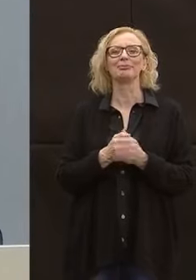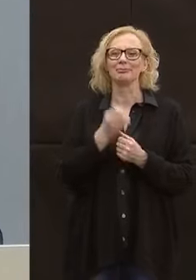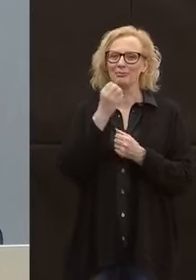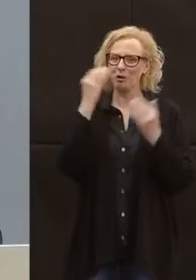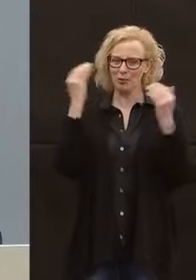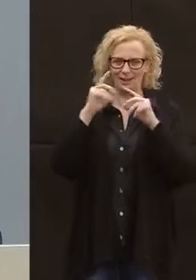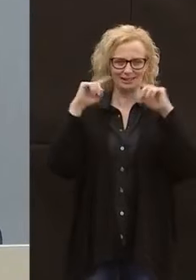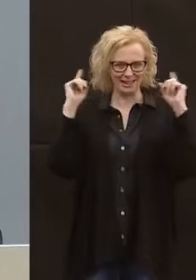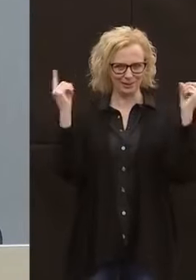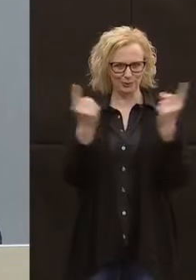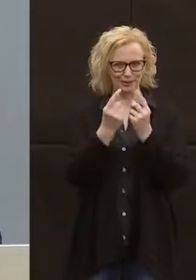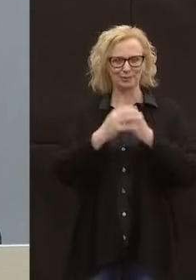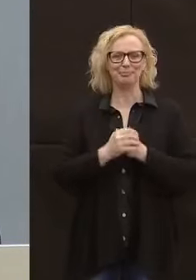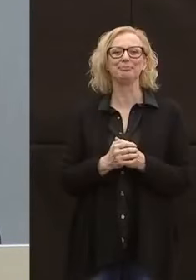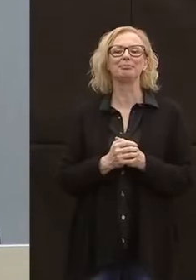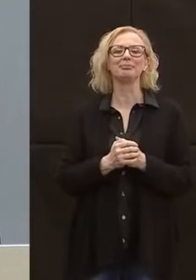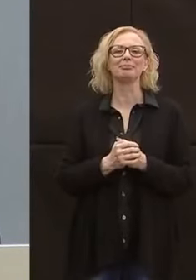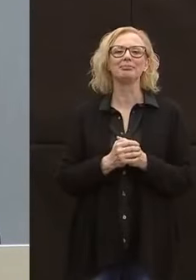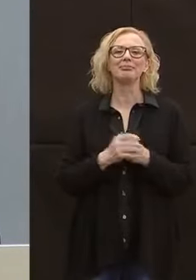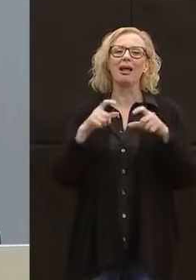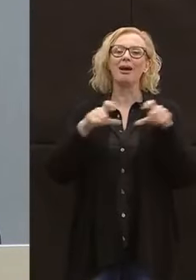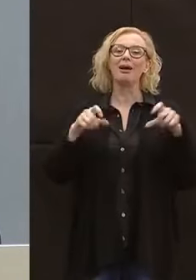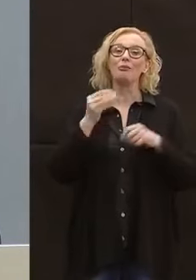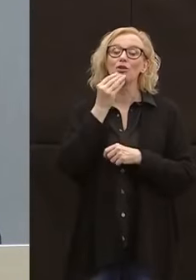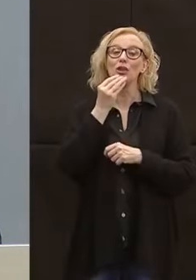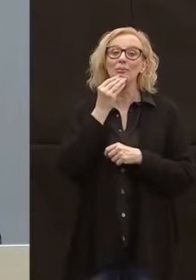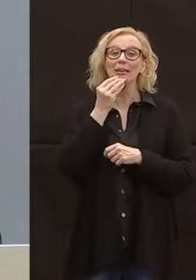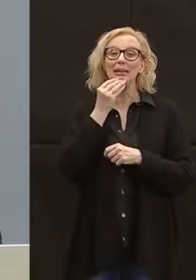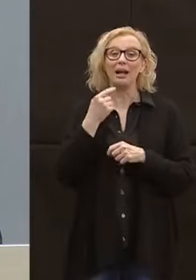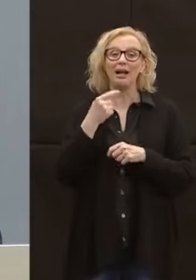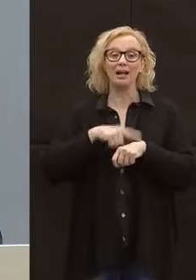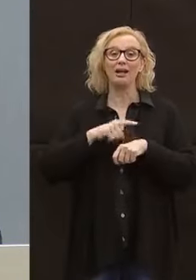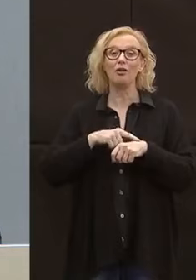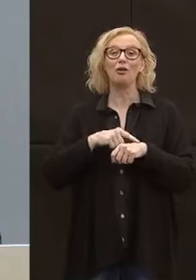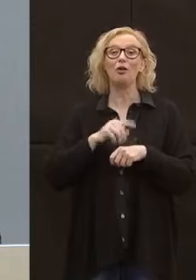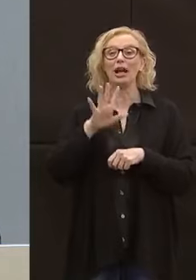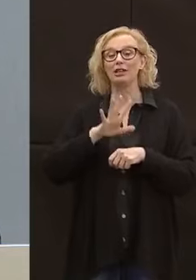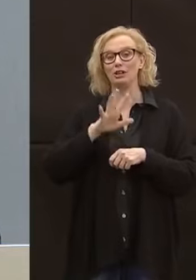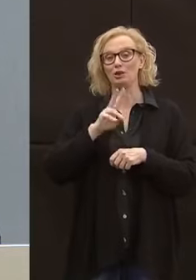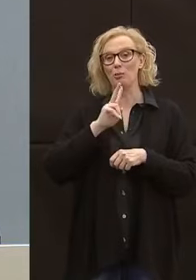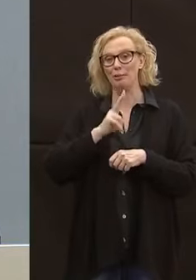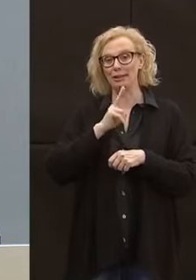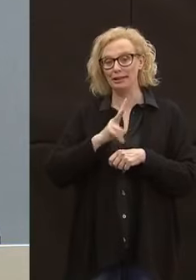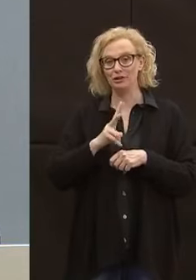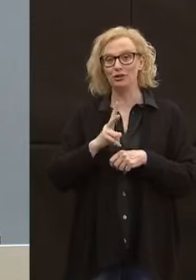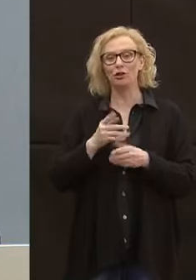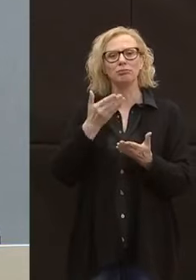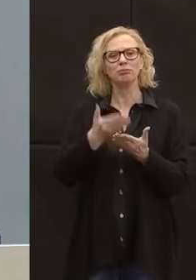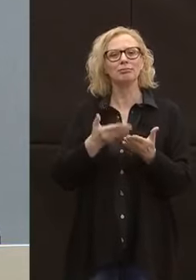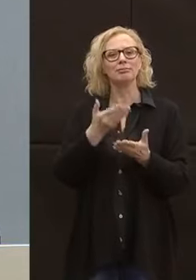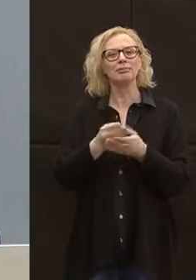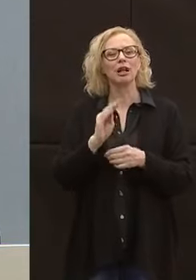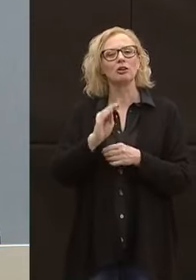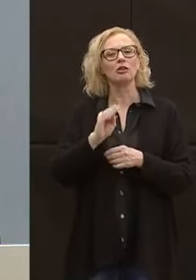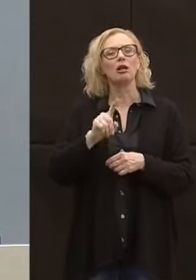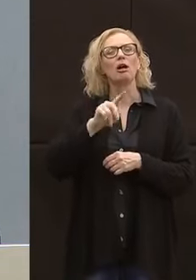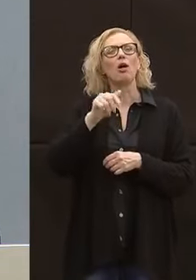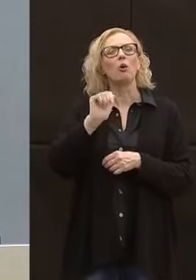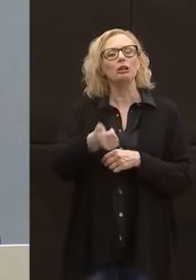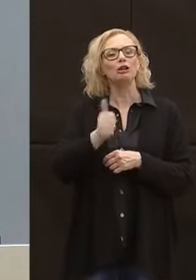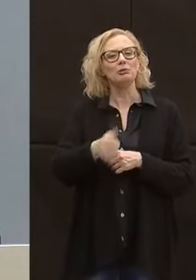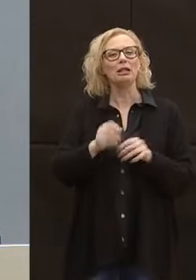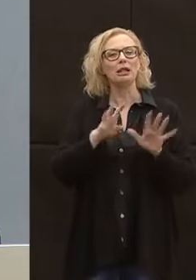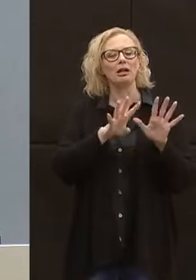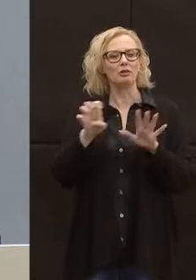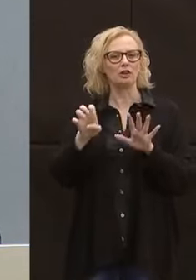Buonasera a tutti. Per quanto riguarda il bonus alimentare, alle ore 17 di oggi sono state presentate 11.889